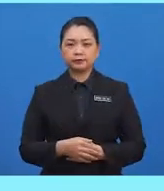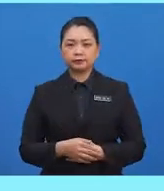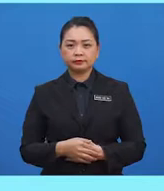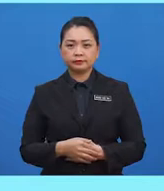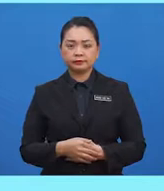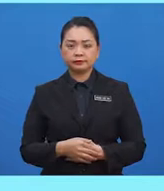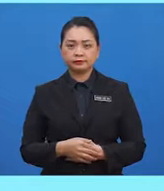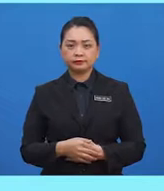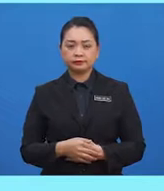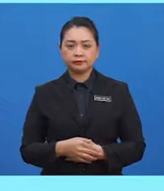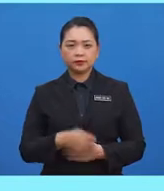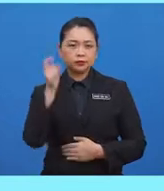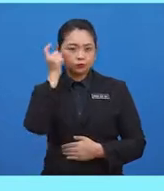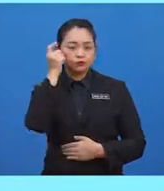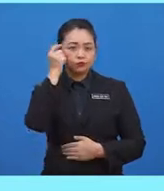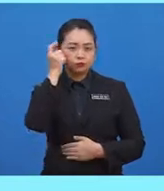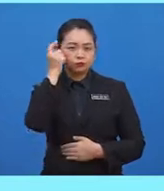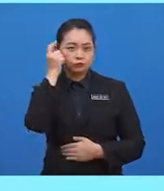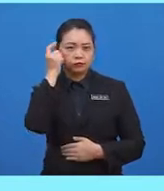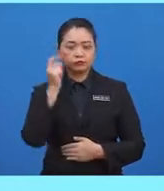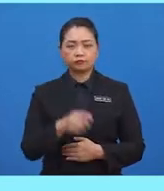Gunakan kreativiti murid-murid.